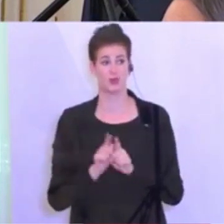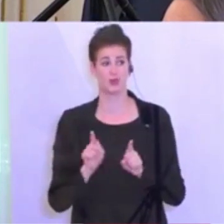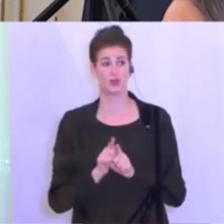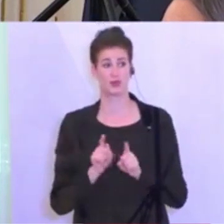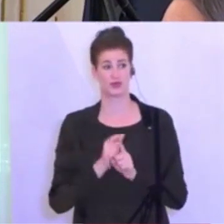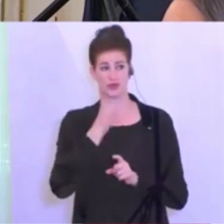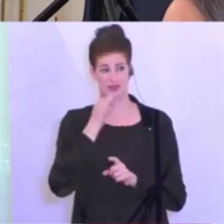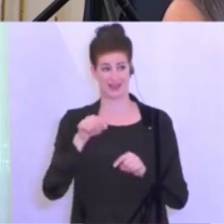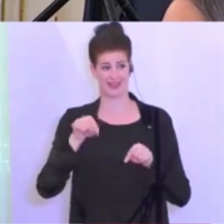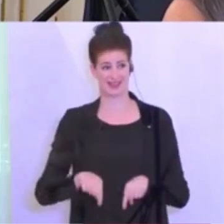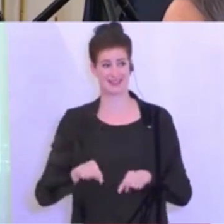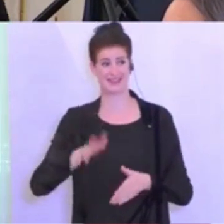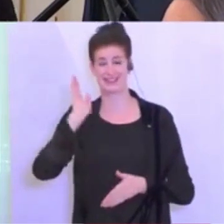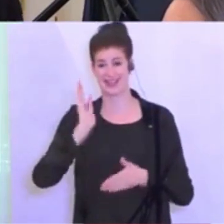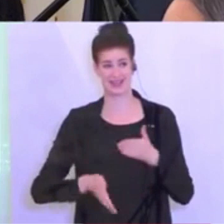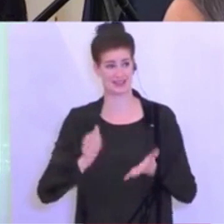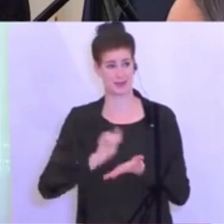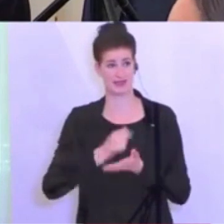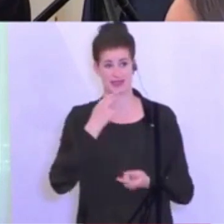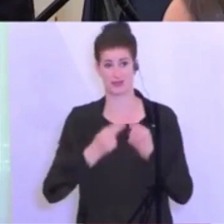die letzte Pressekonferenz mit Mund-Nasen-Schutz?